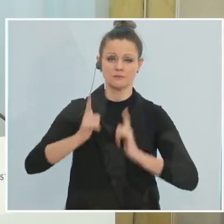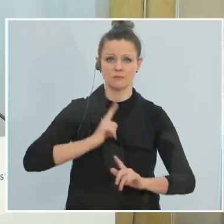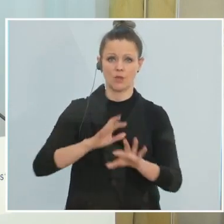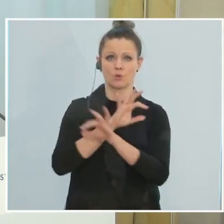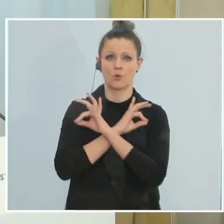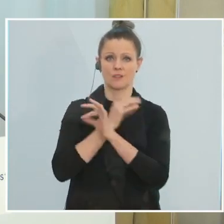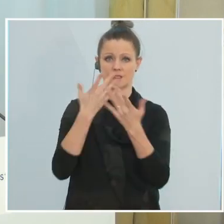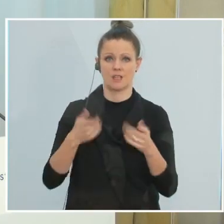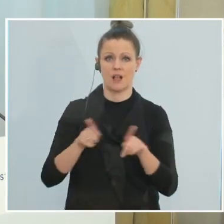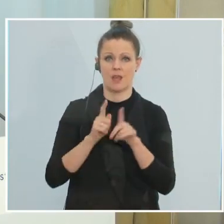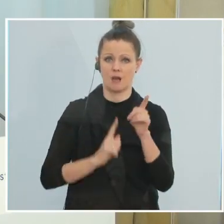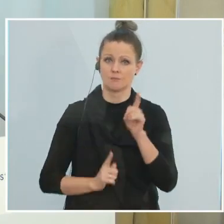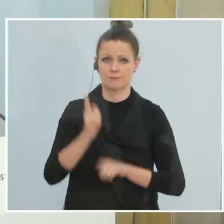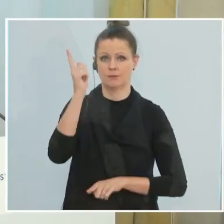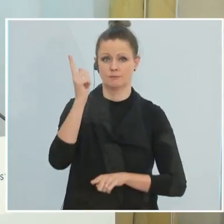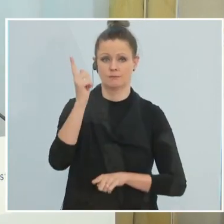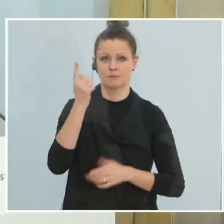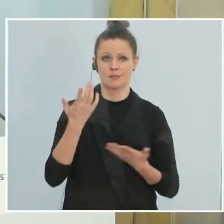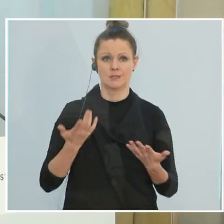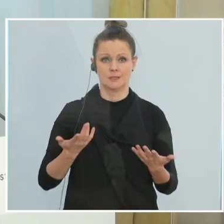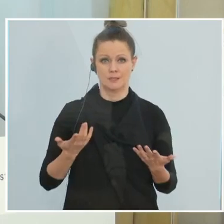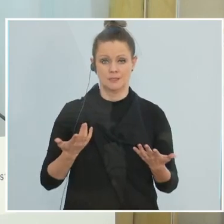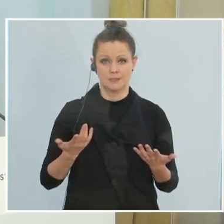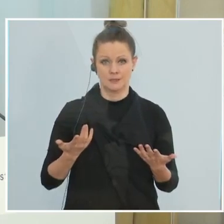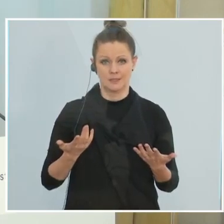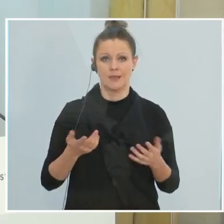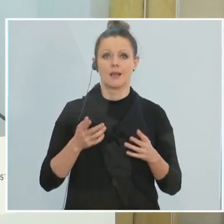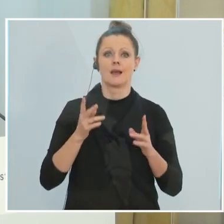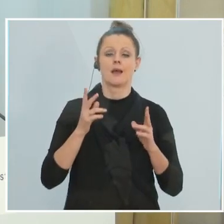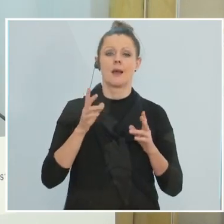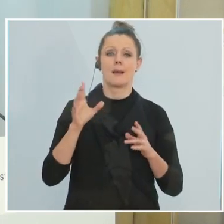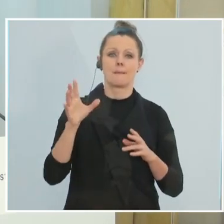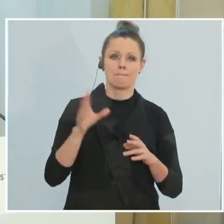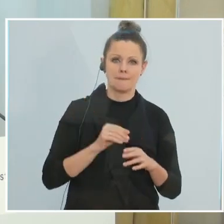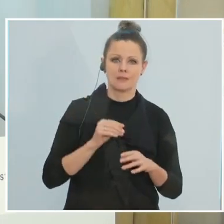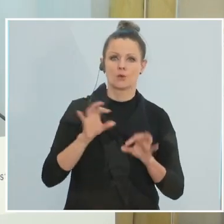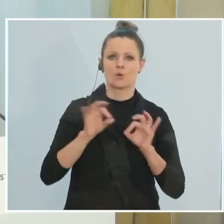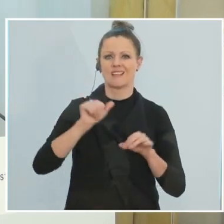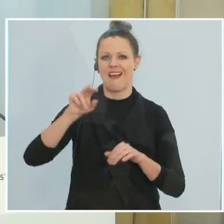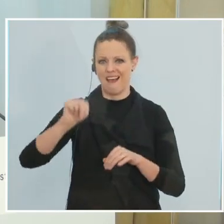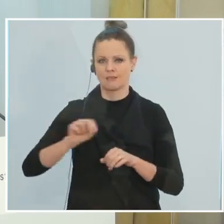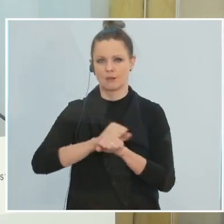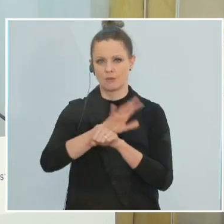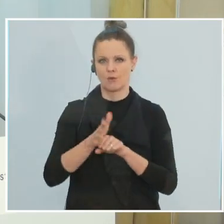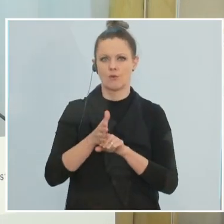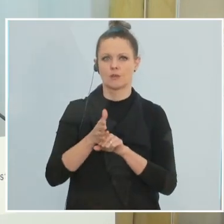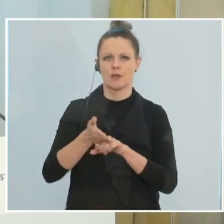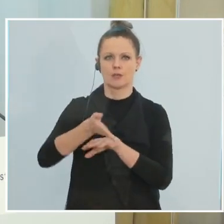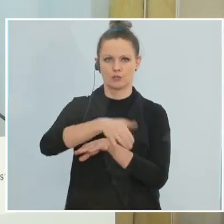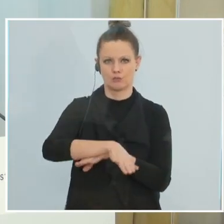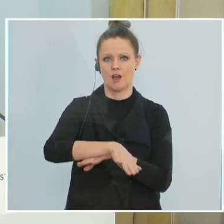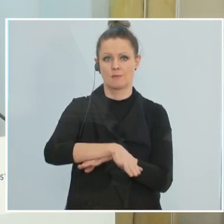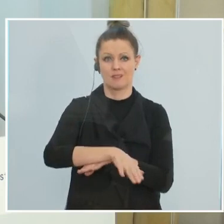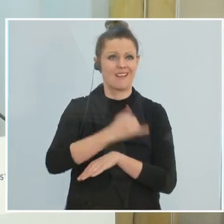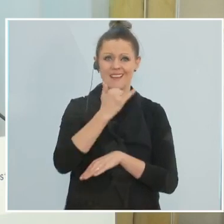steigen, also die Zahl jener Menschen, die an oder mit Corona verstorben sind. Und jeder Einzelne ist zu viel. Es